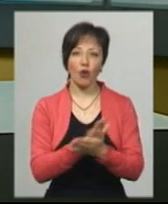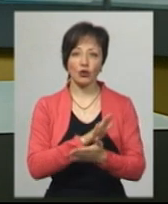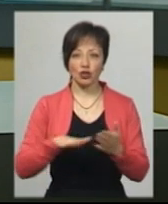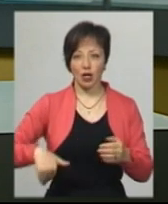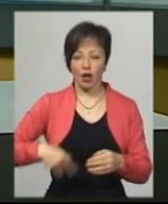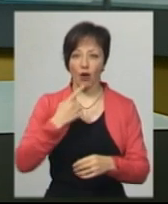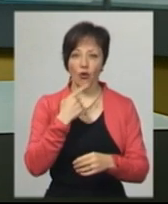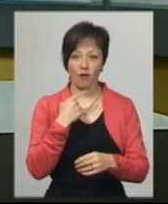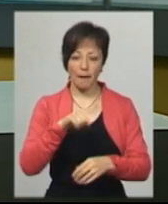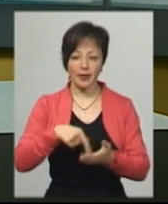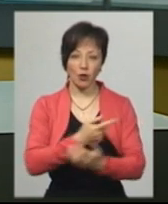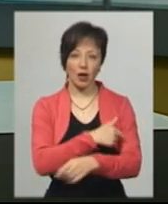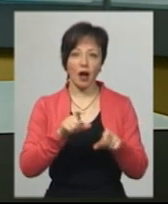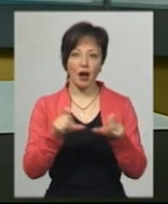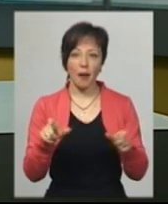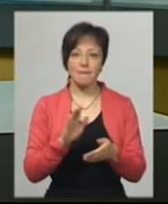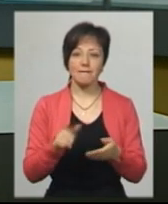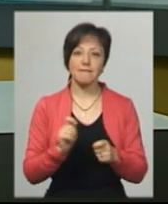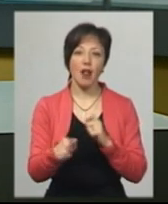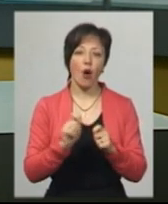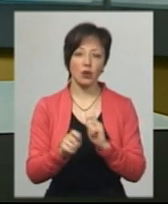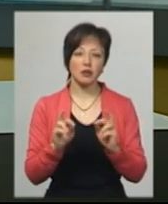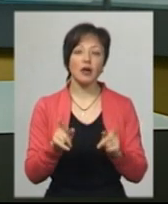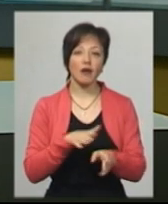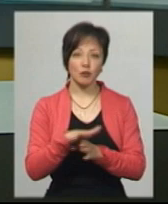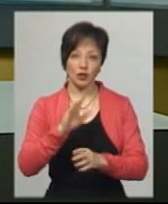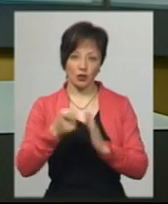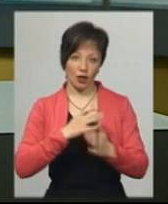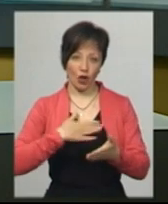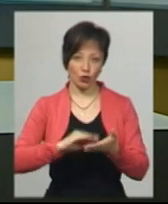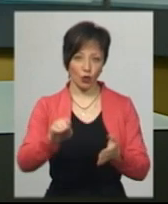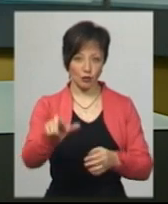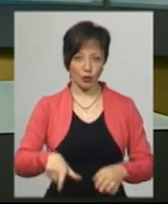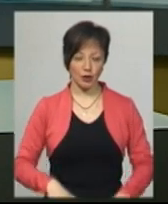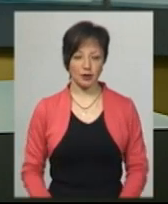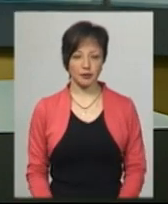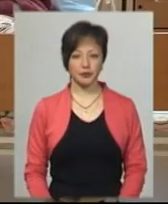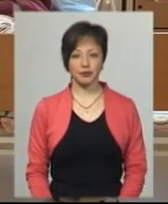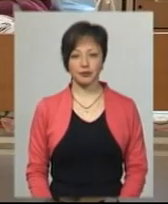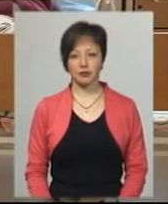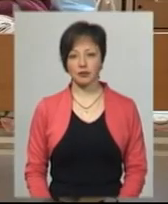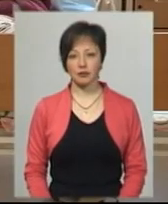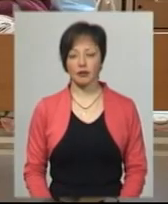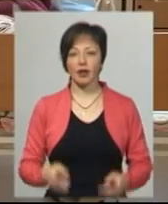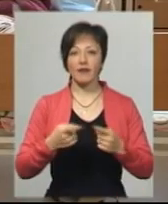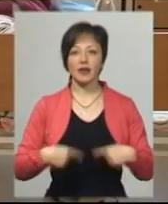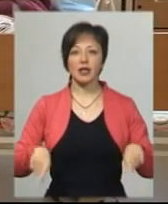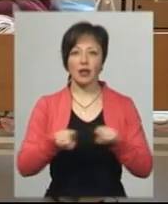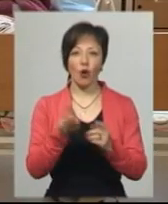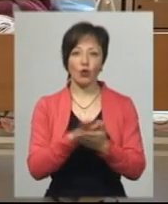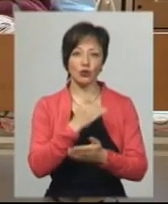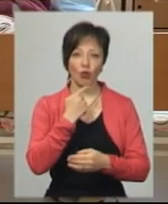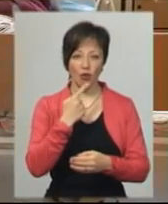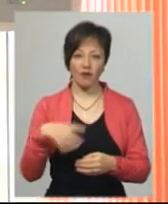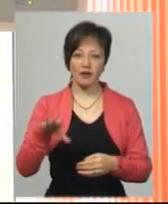лікарні на час карантину благодійники. Як це відбувається, дізнавалась Тетяна Ворожцова. У відділенні гемодіалізу